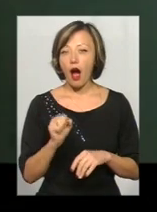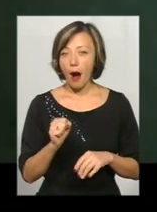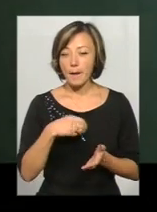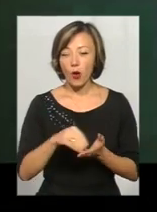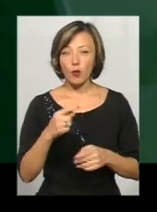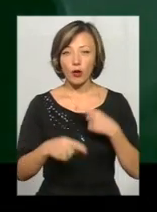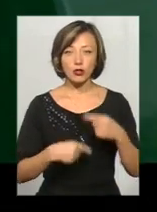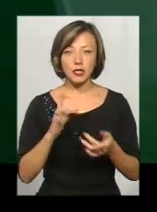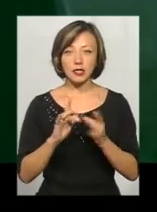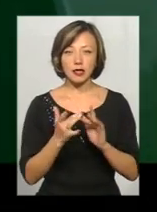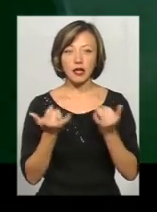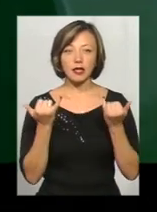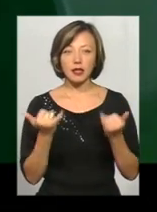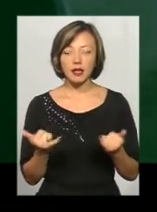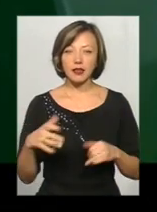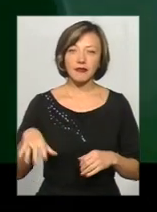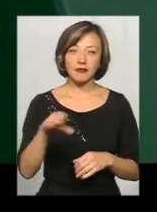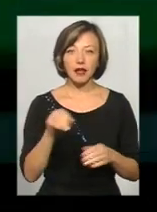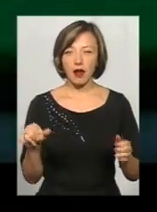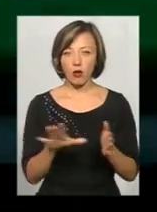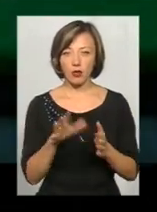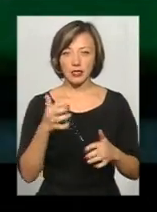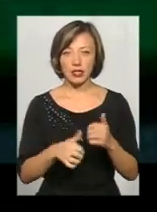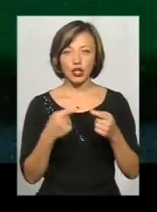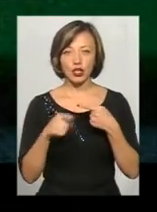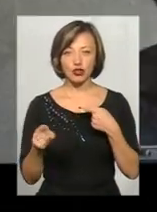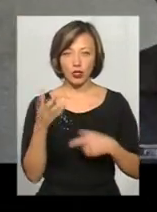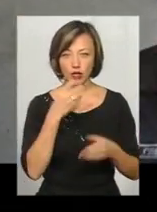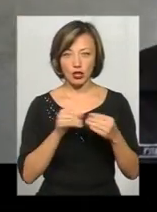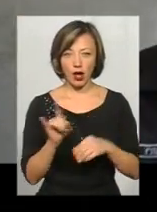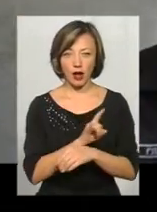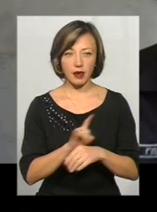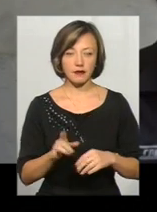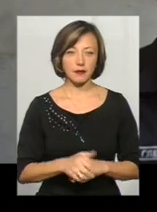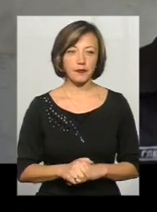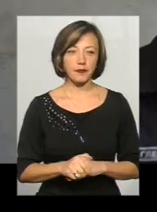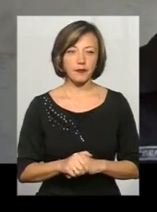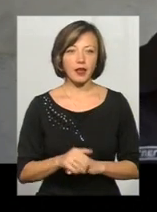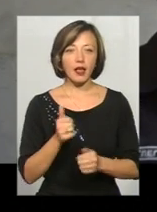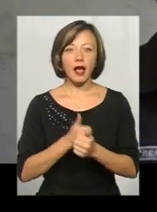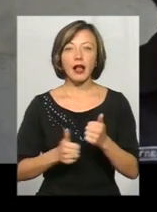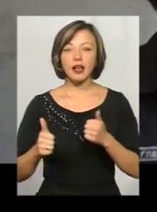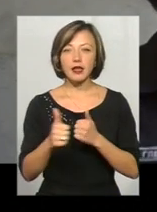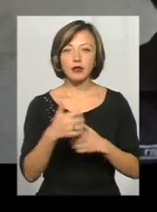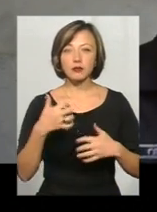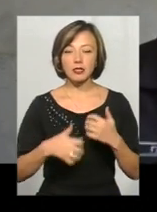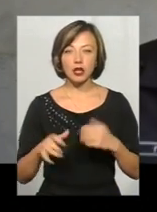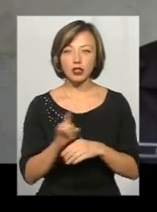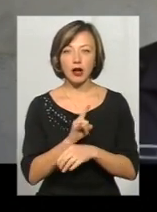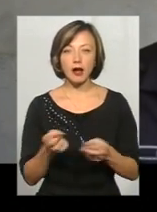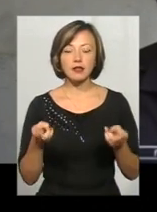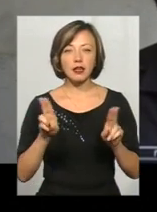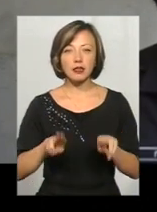через інтернет нині б'є усі рекорди серед інших шахрайств. Лідером серед шахрайств, на жаль, нас все-таки